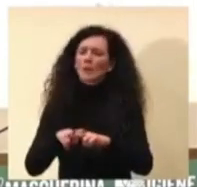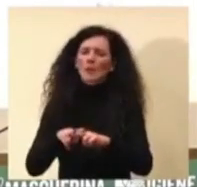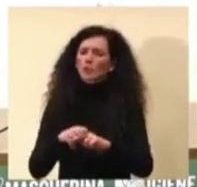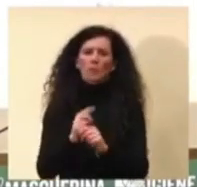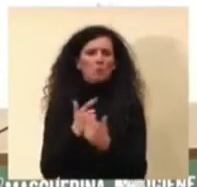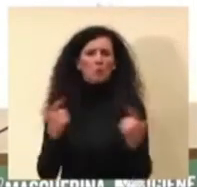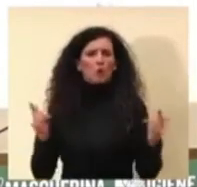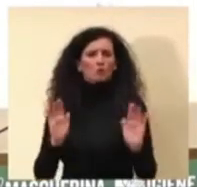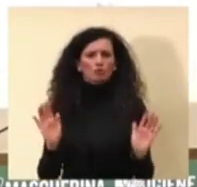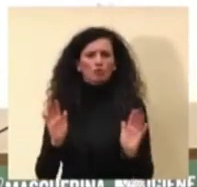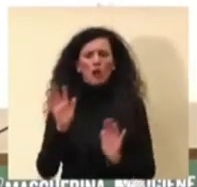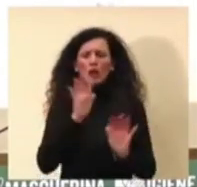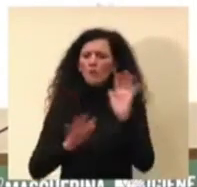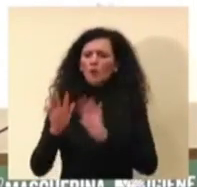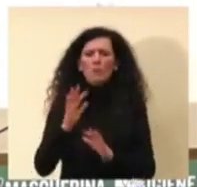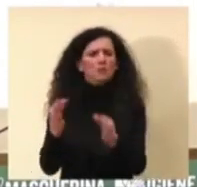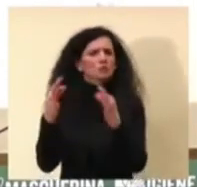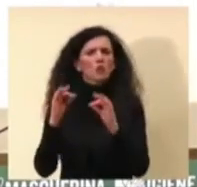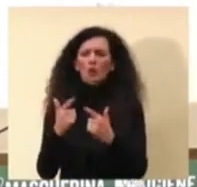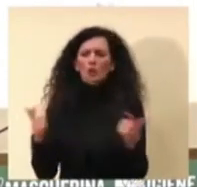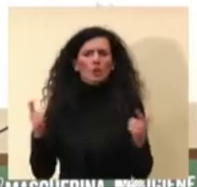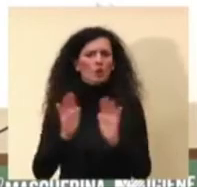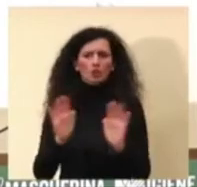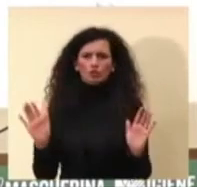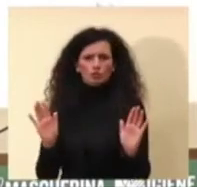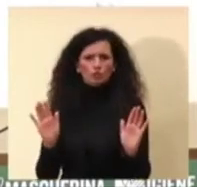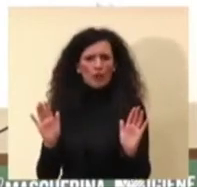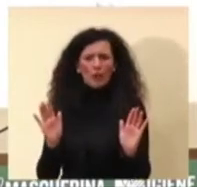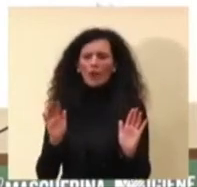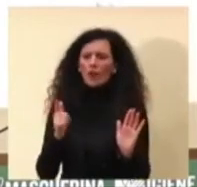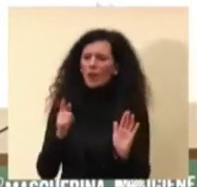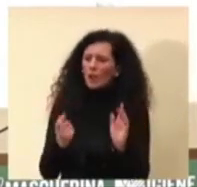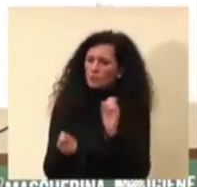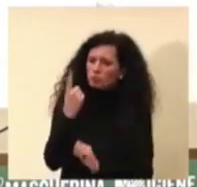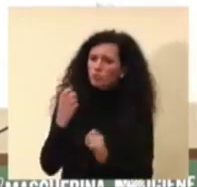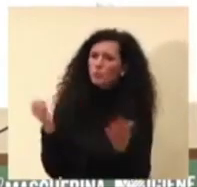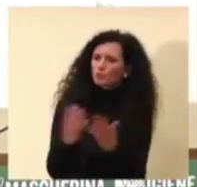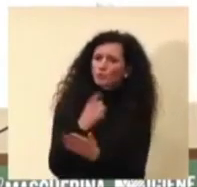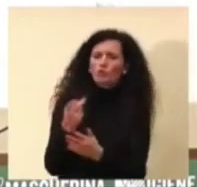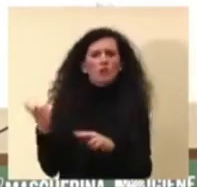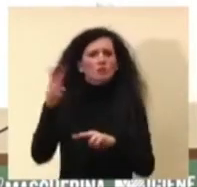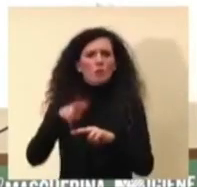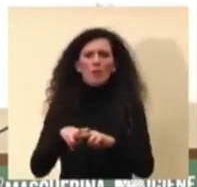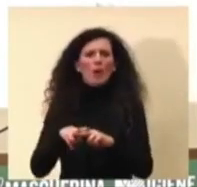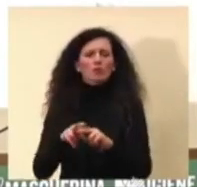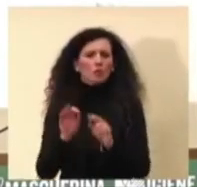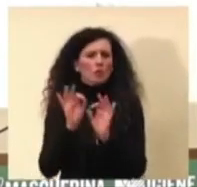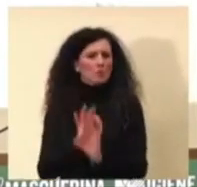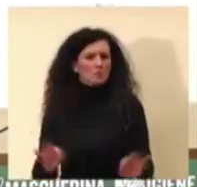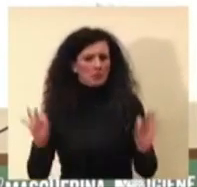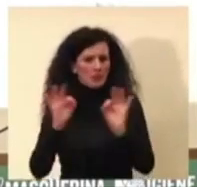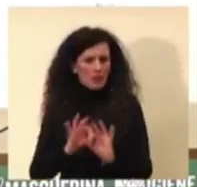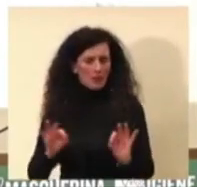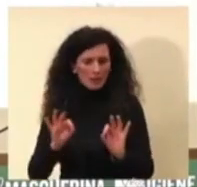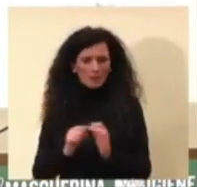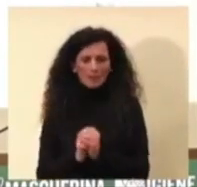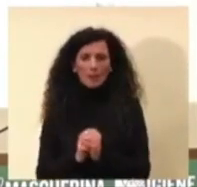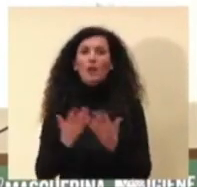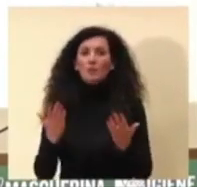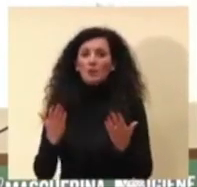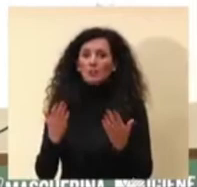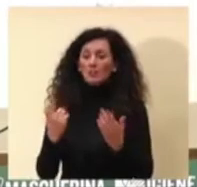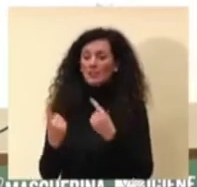che rispetto alla primavera scorsa che era il termine di paragone il quadro